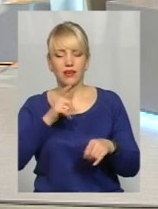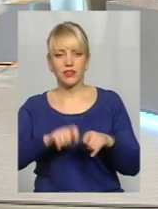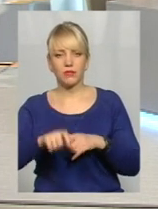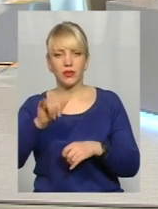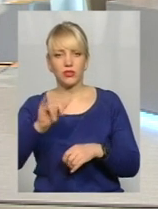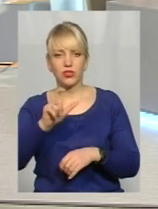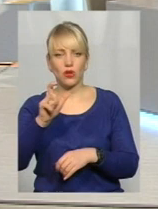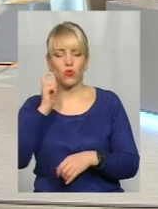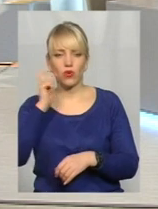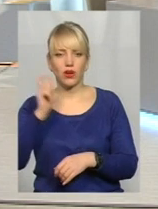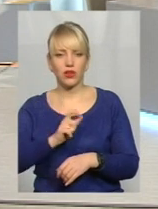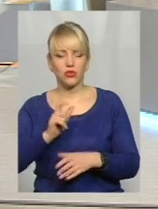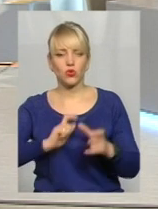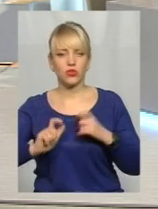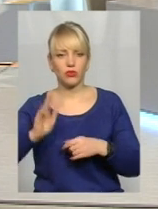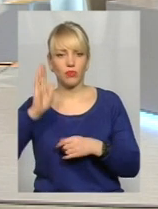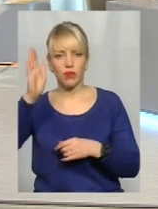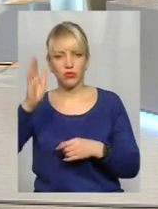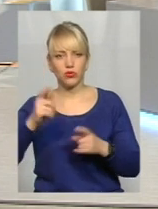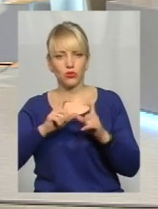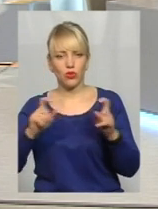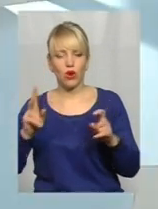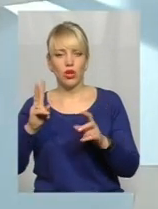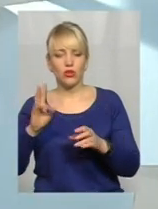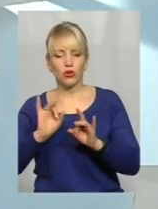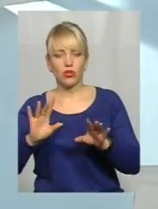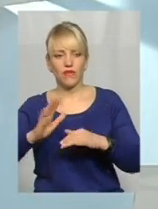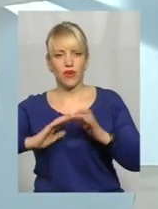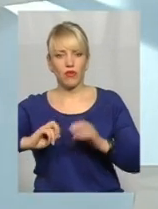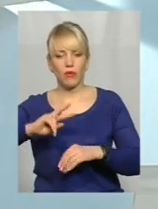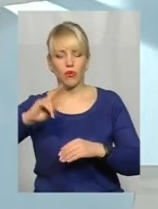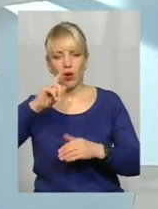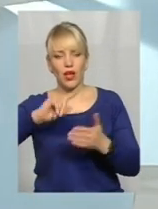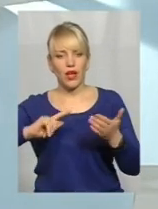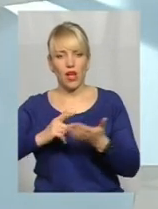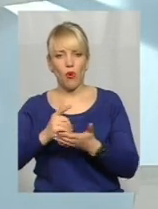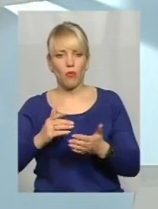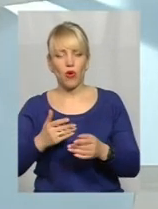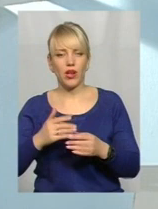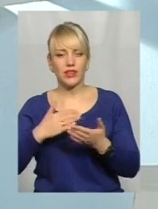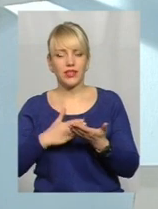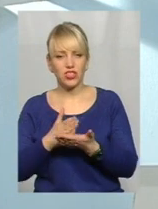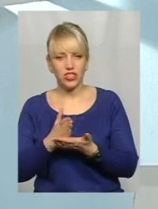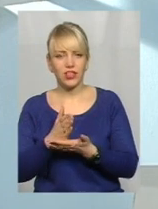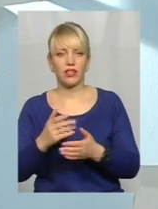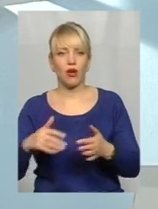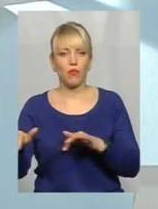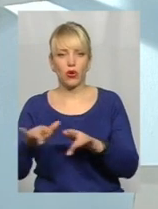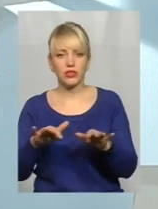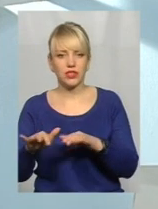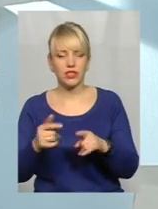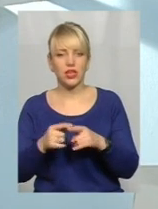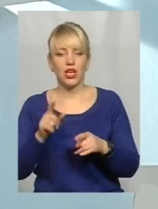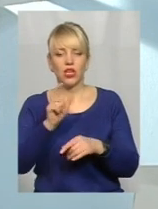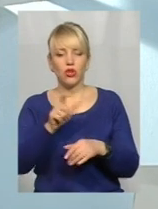інституту майбутнього, який розкаже фахово про геополітичні процеси. Тобто, щоб люди розуміли, що те, що вони роблять, це